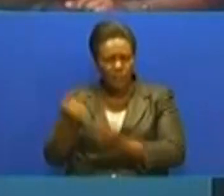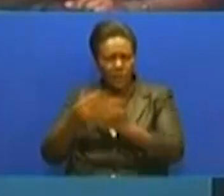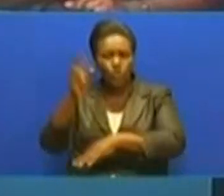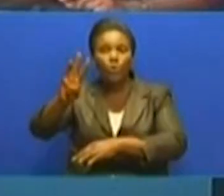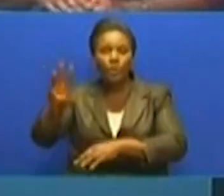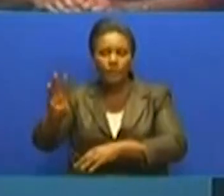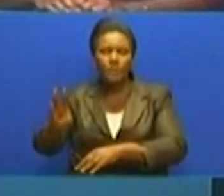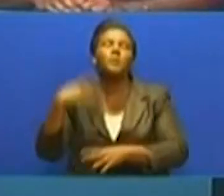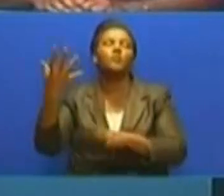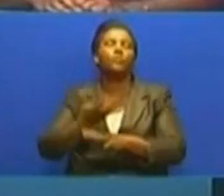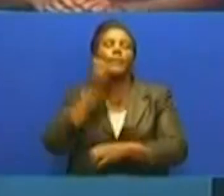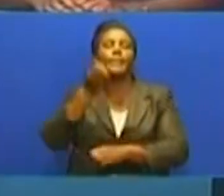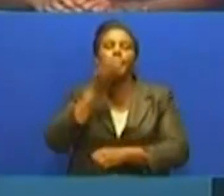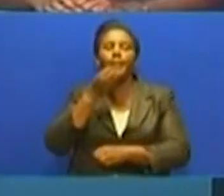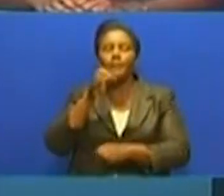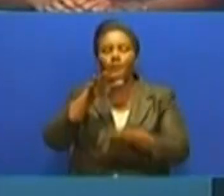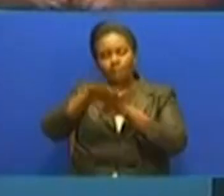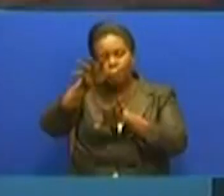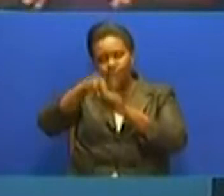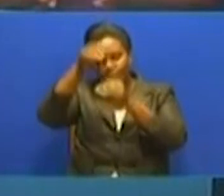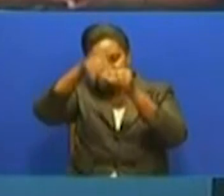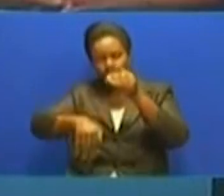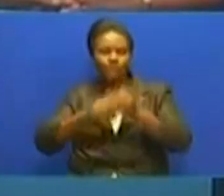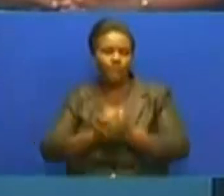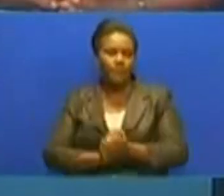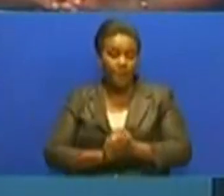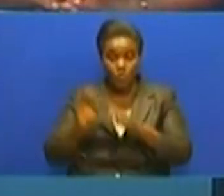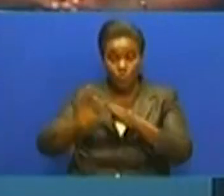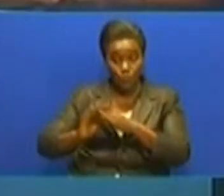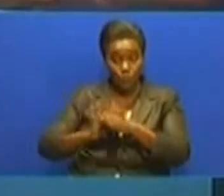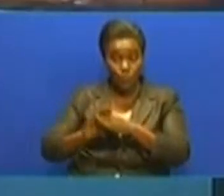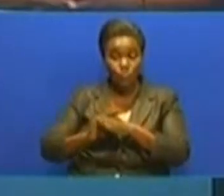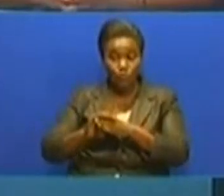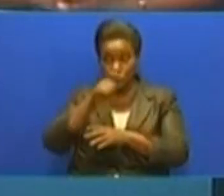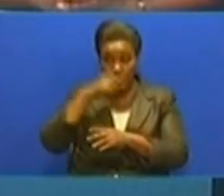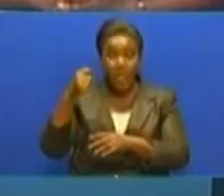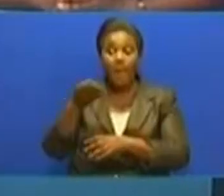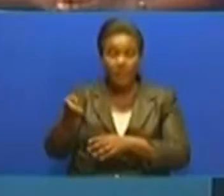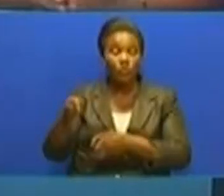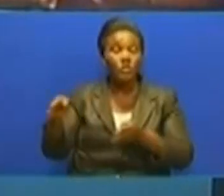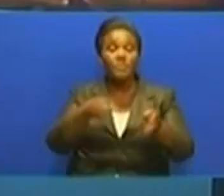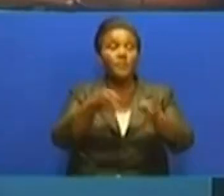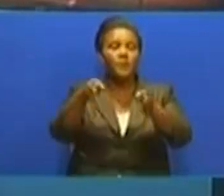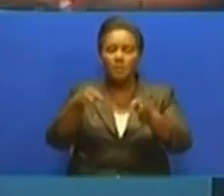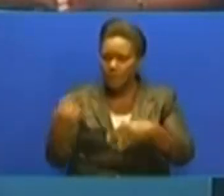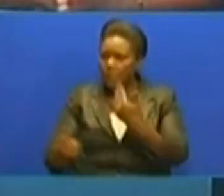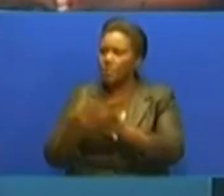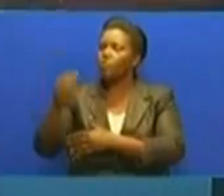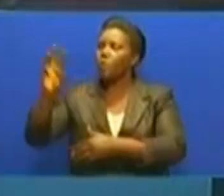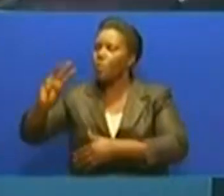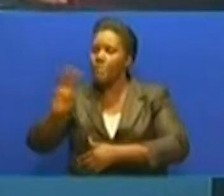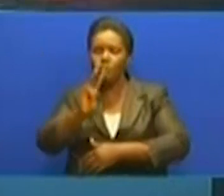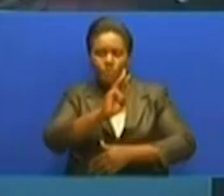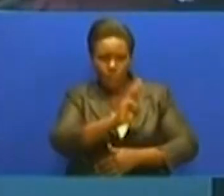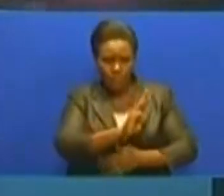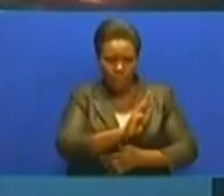Sasa tuusikilize tarifa hii ya Asher Thomas, sambana tuweleza kusiena na kituwe hicho cha nyama, kinatokana